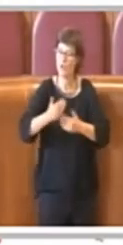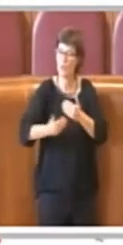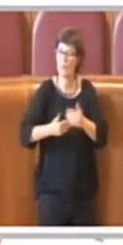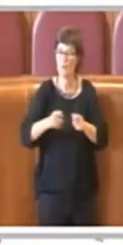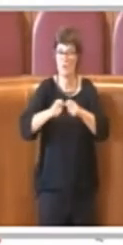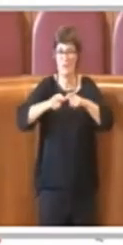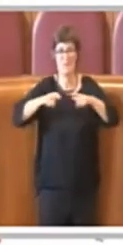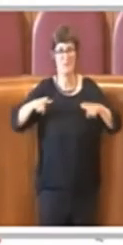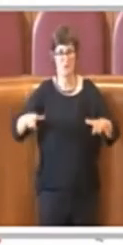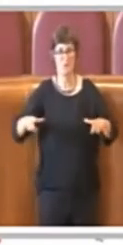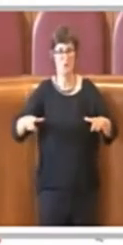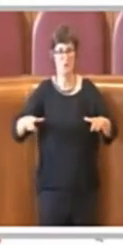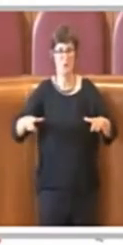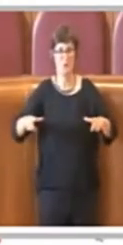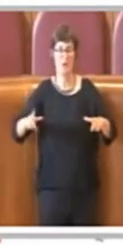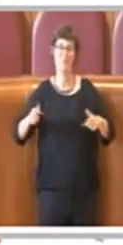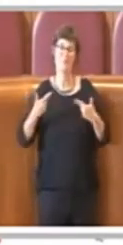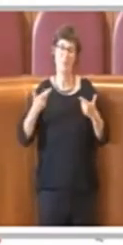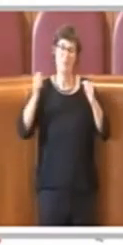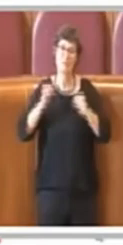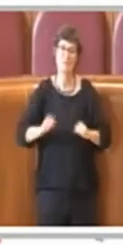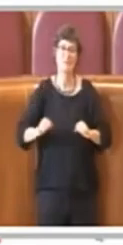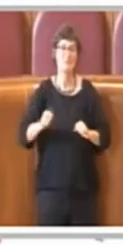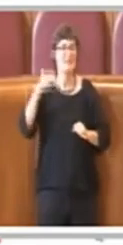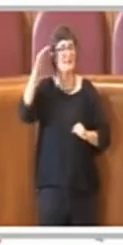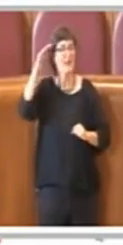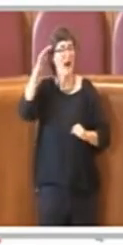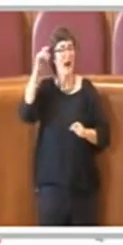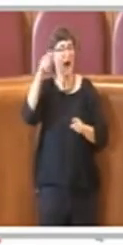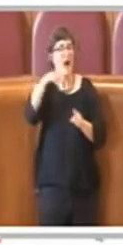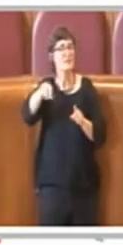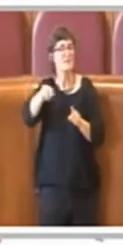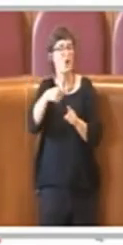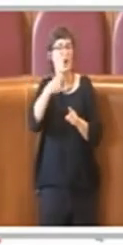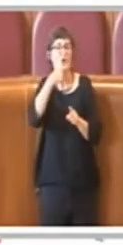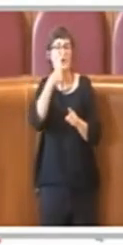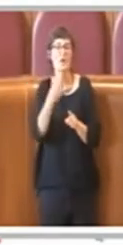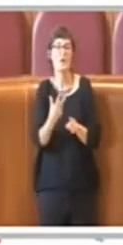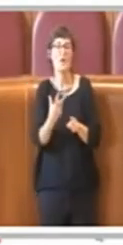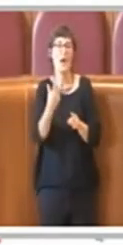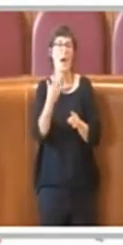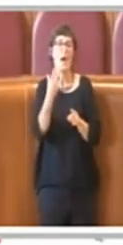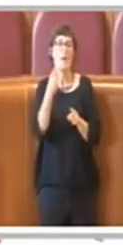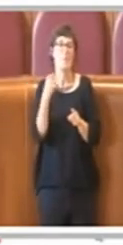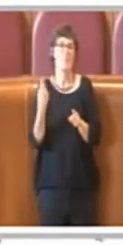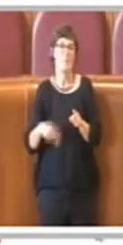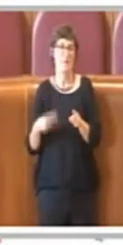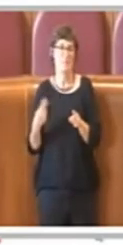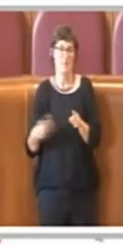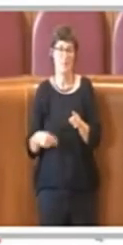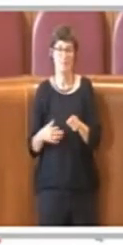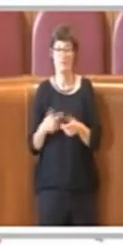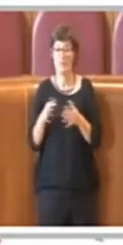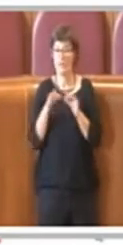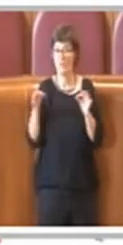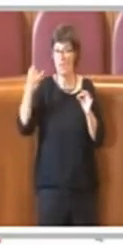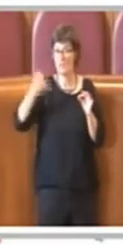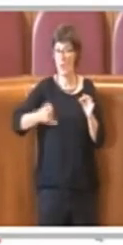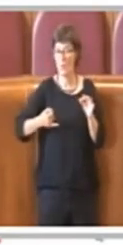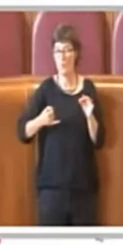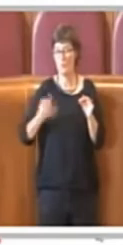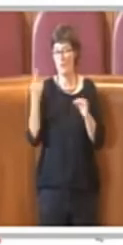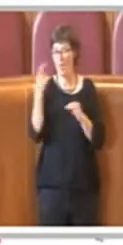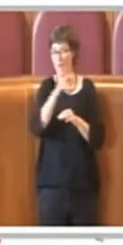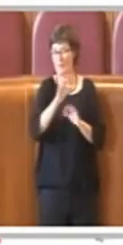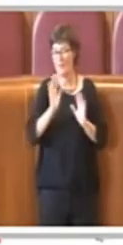e soprattutto a chi non riesce ad avere voce. L'ultima frase, permettetemela, spesso è difficile medesimarsi in una